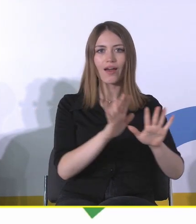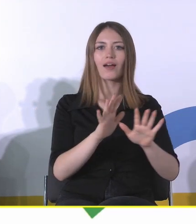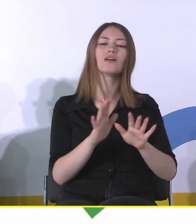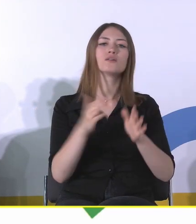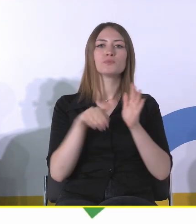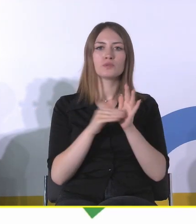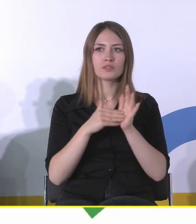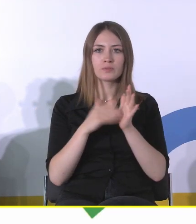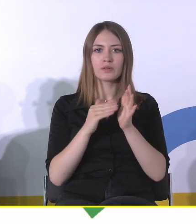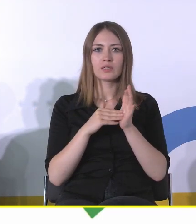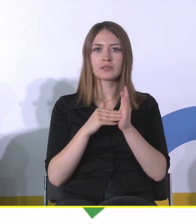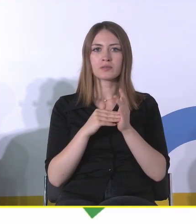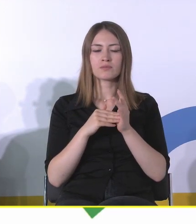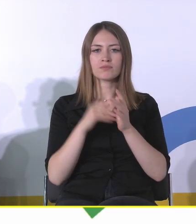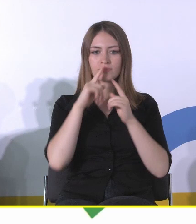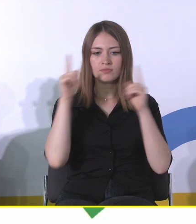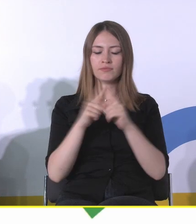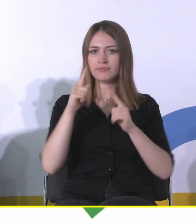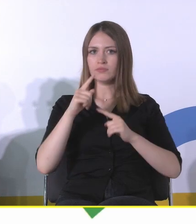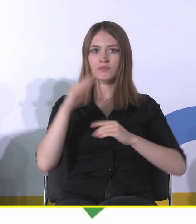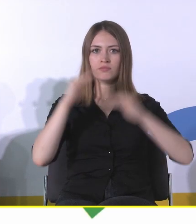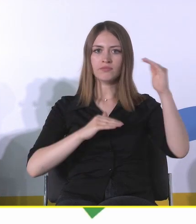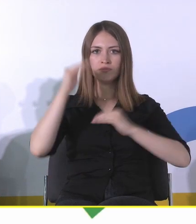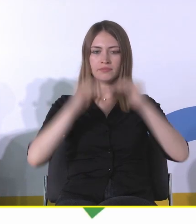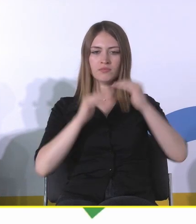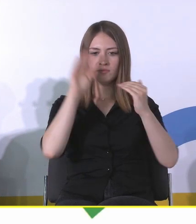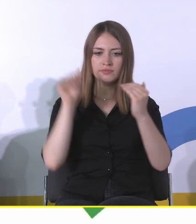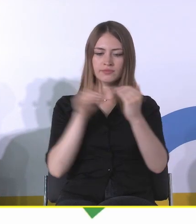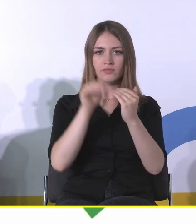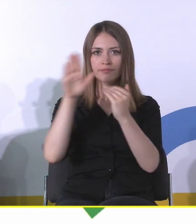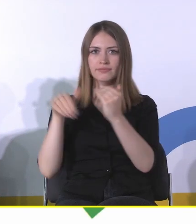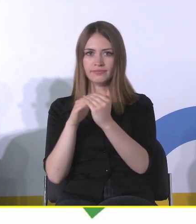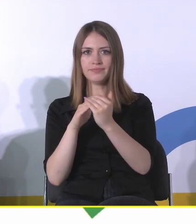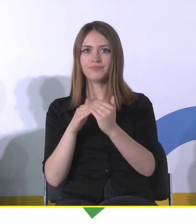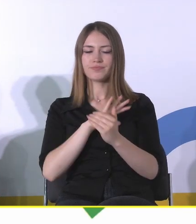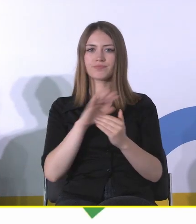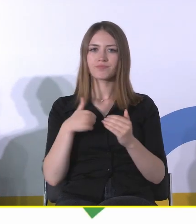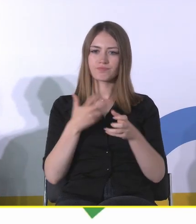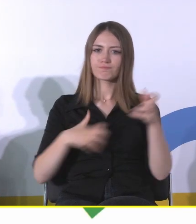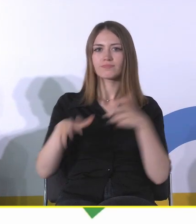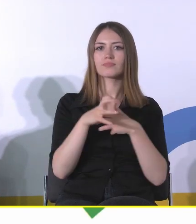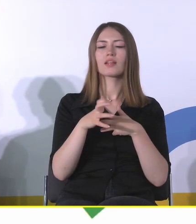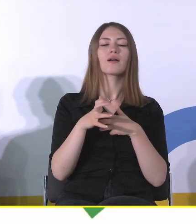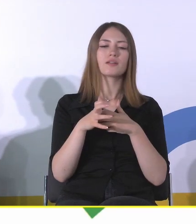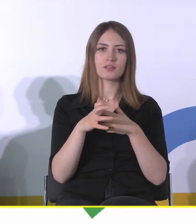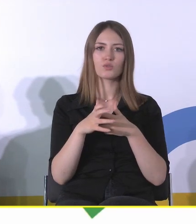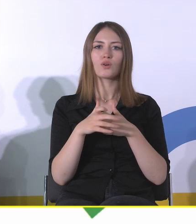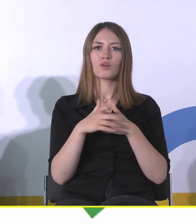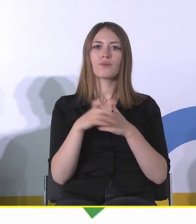bardzo dużą elastyczność w podejściu i potrzebę stałej aktualizacji. I skoro mówimy o